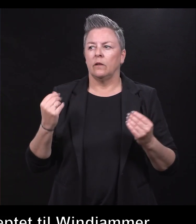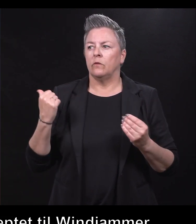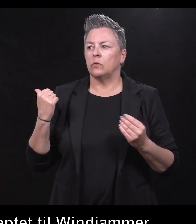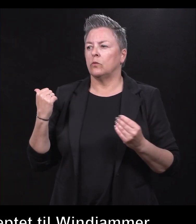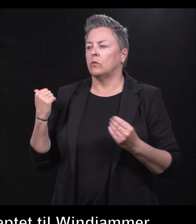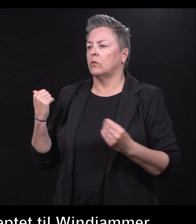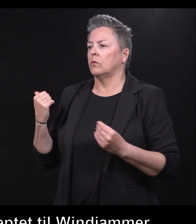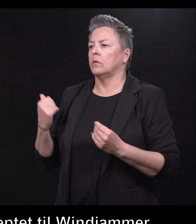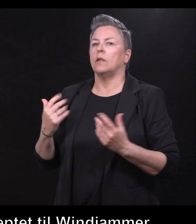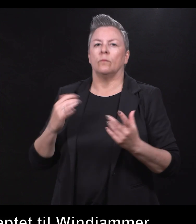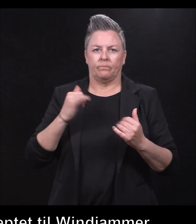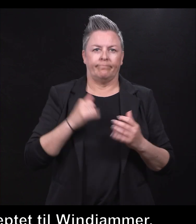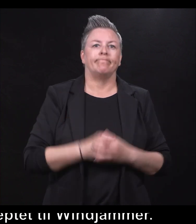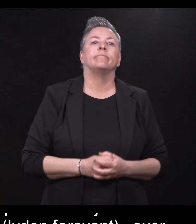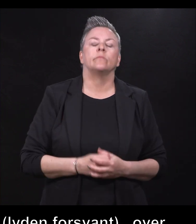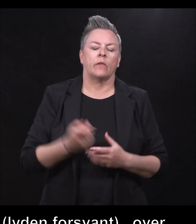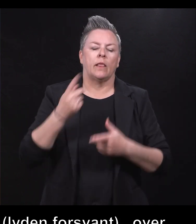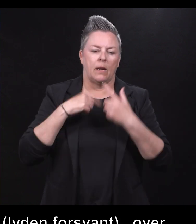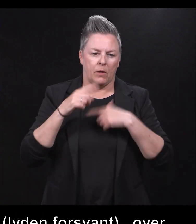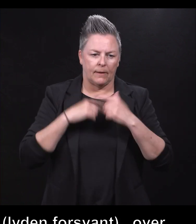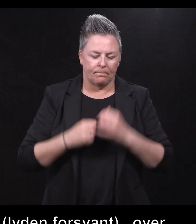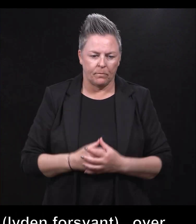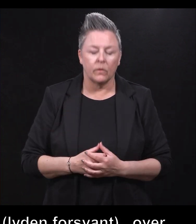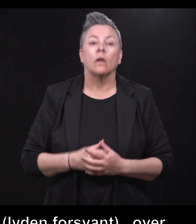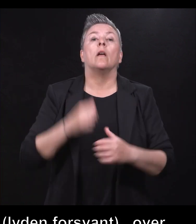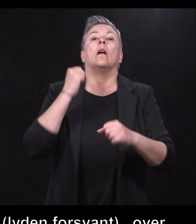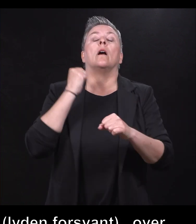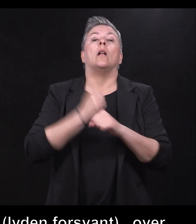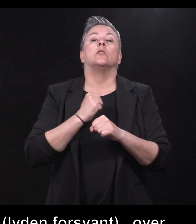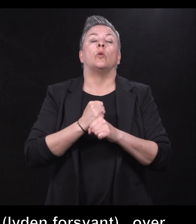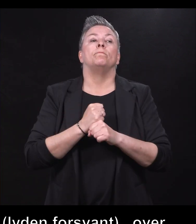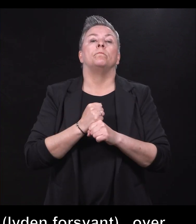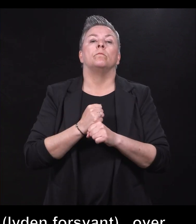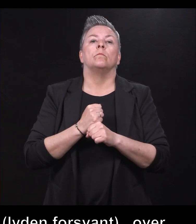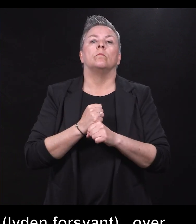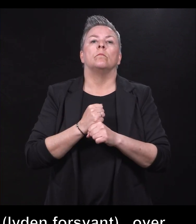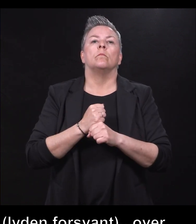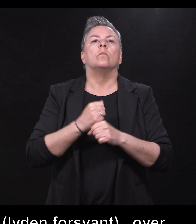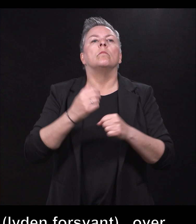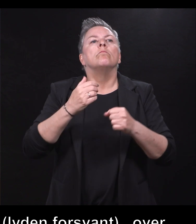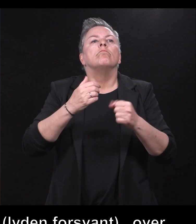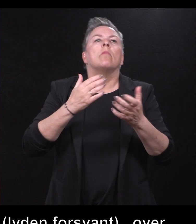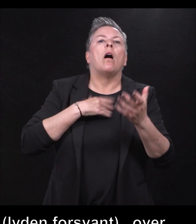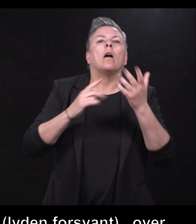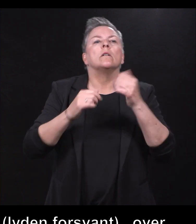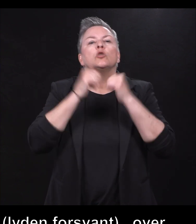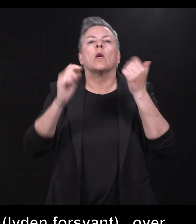i utfordringer over tid. Altså, for en større endelig gjennomføring. Og vi er veldig, veldig